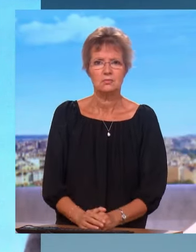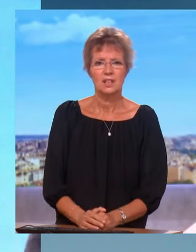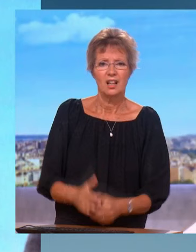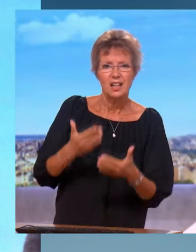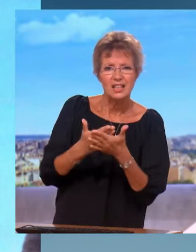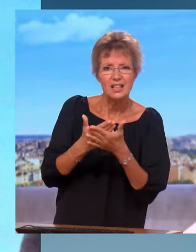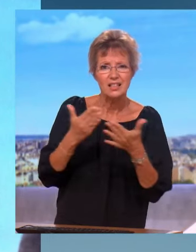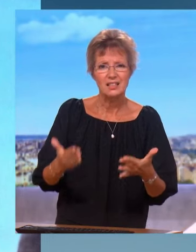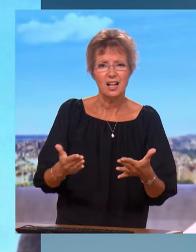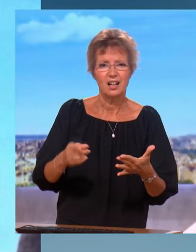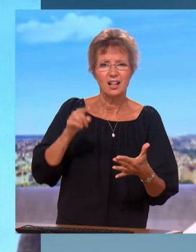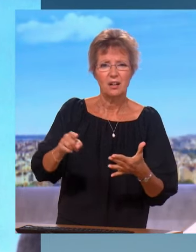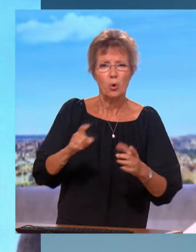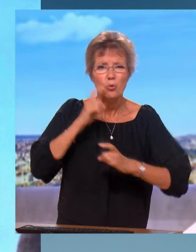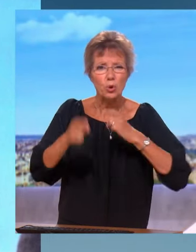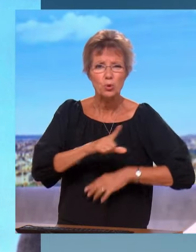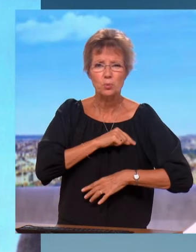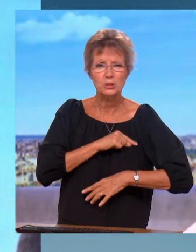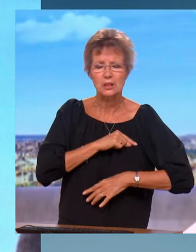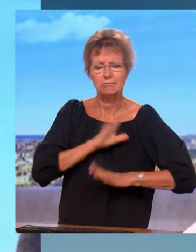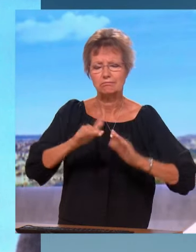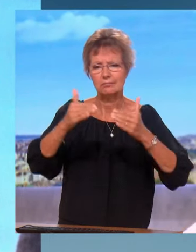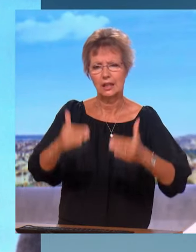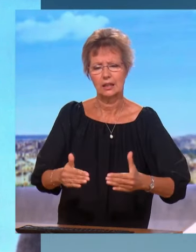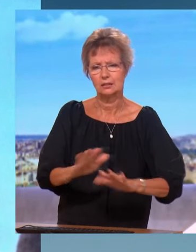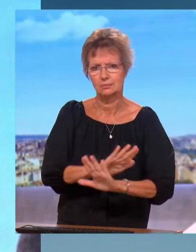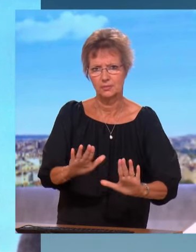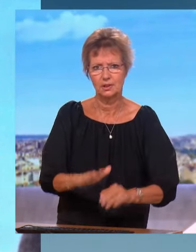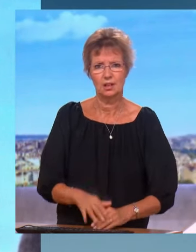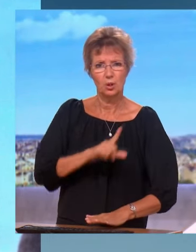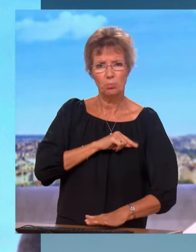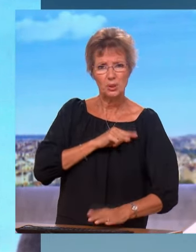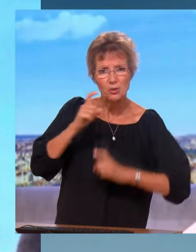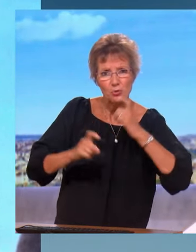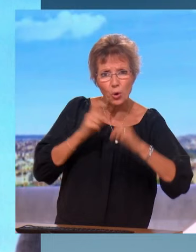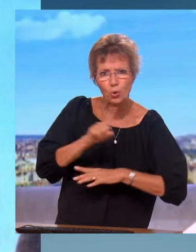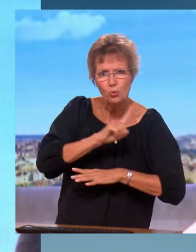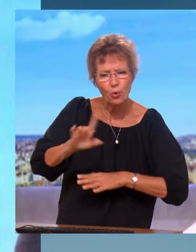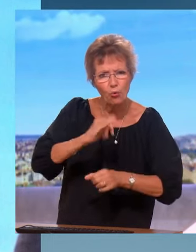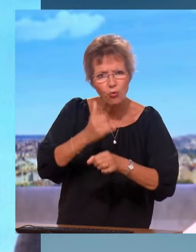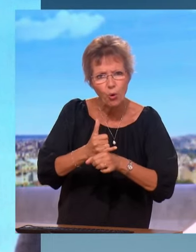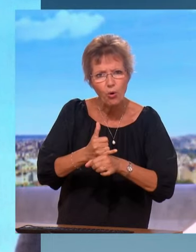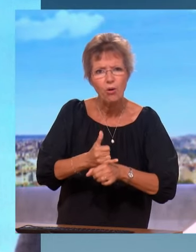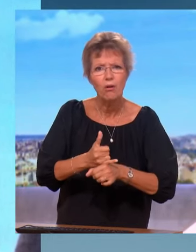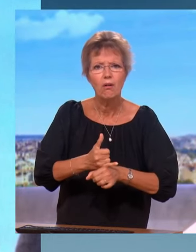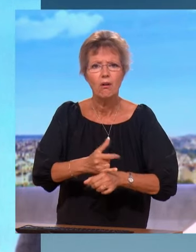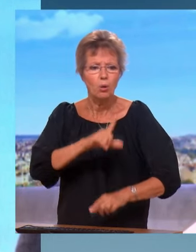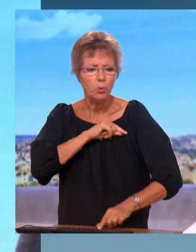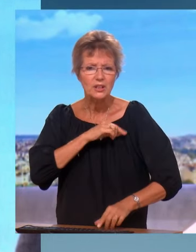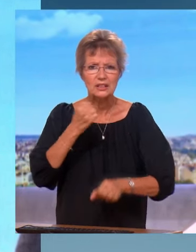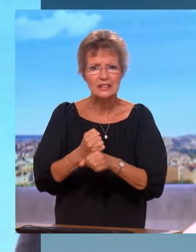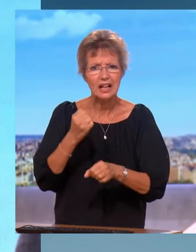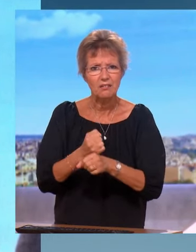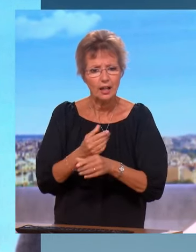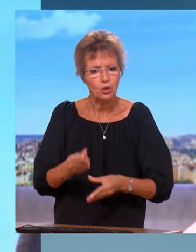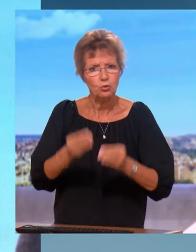s'installer dans le débat l'idée de violence policière. Non. La police n'est pas violente. Elle a une action à mener pour faire respecter l